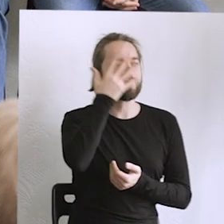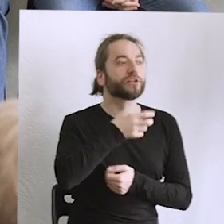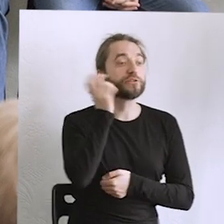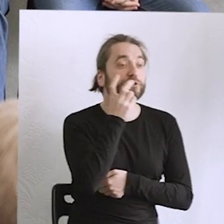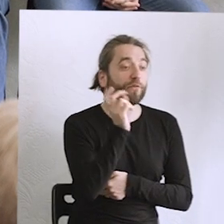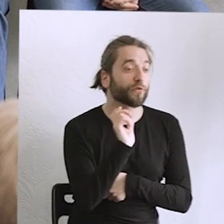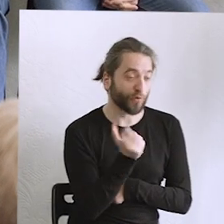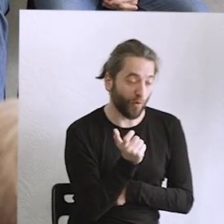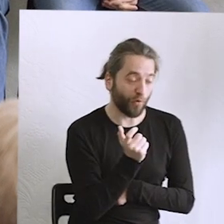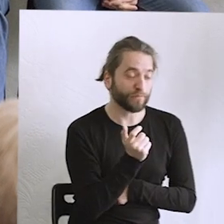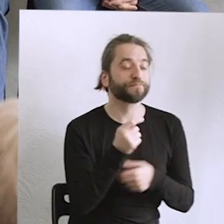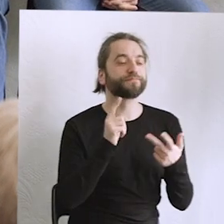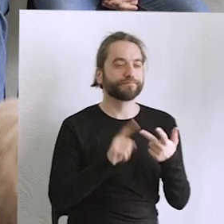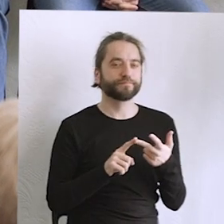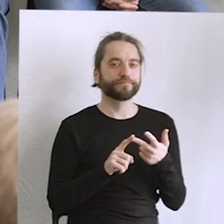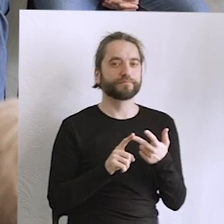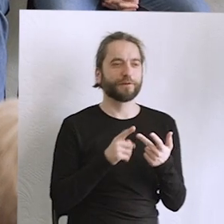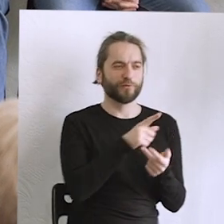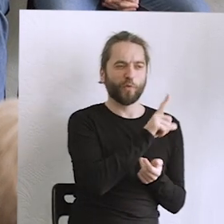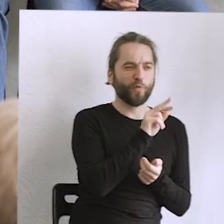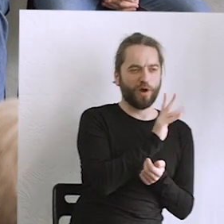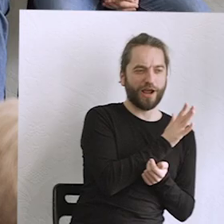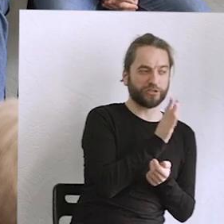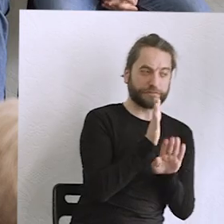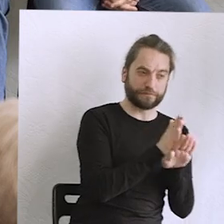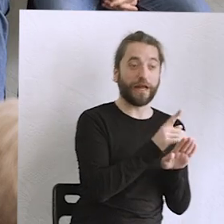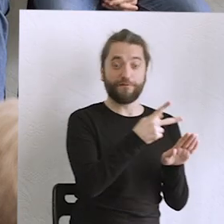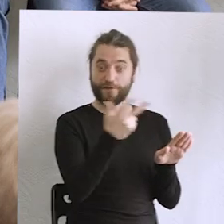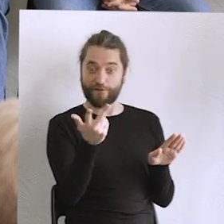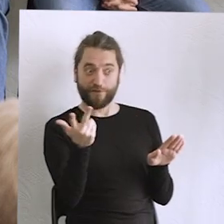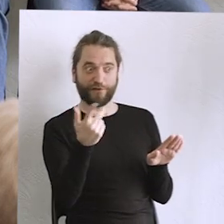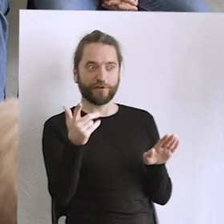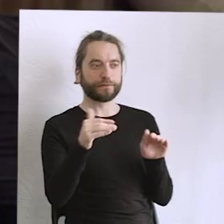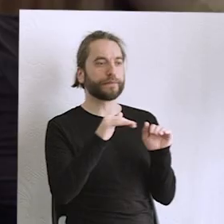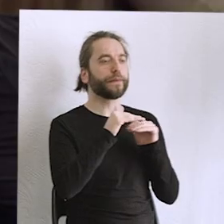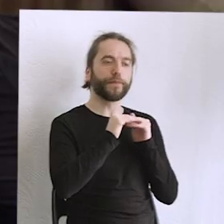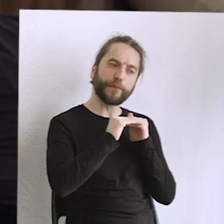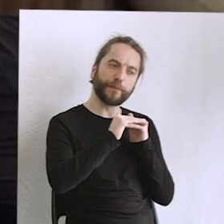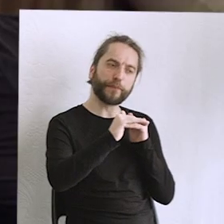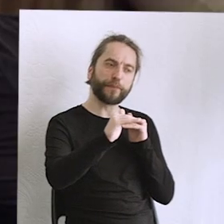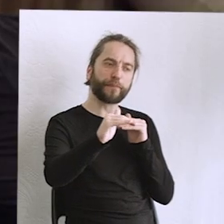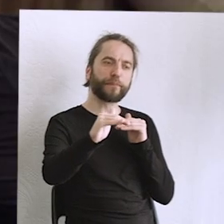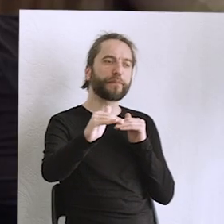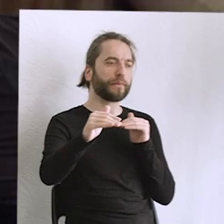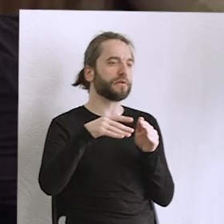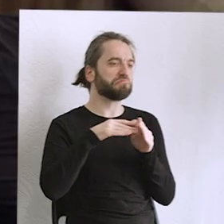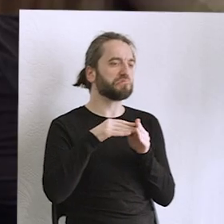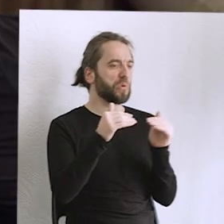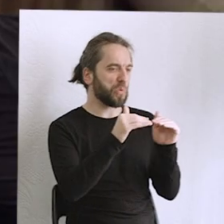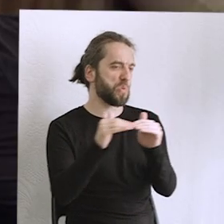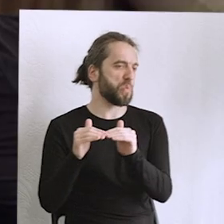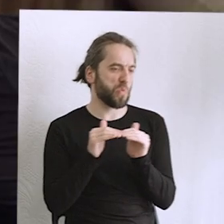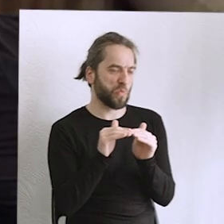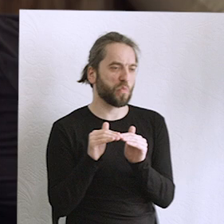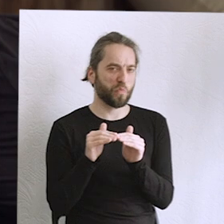dla mnie, że większość z nich, może oprócz Łukasza, była jakby linearna i jakby, że dalej myślimy, mamy jakieś